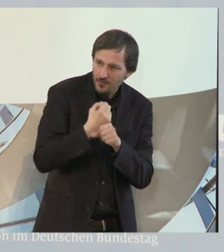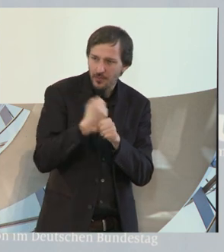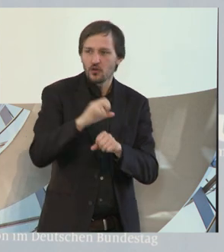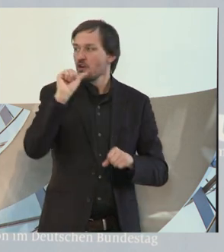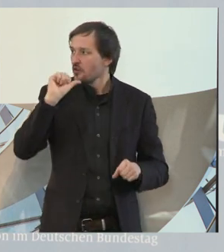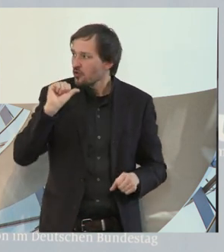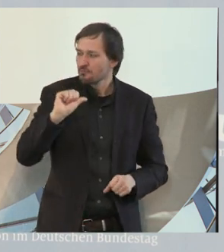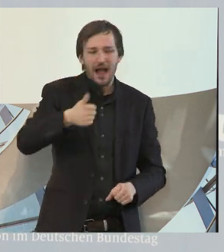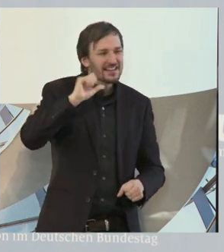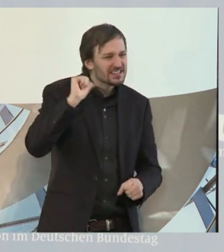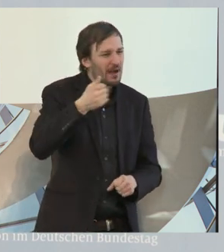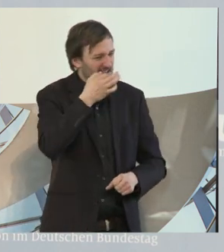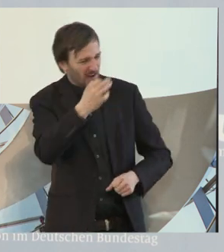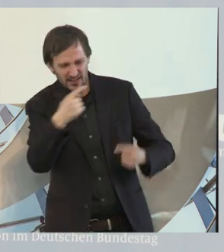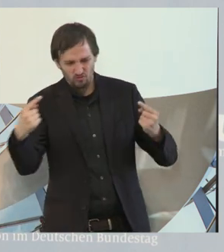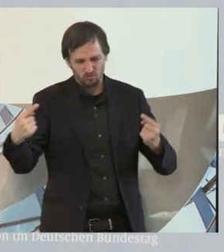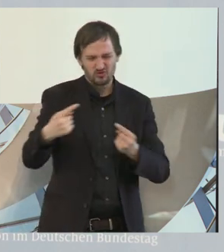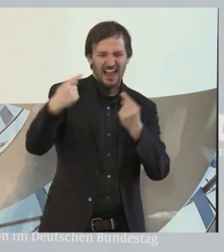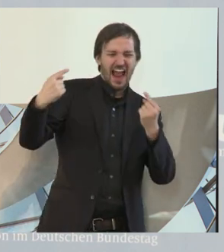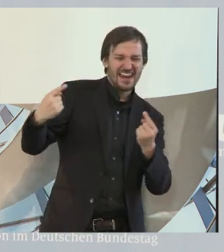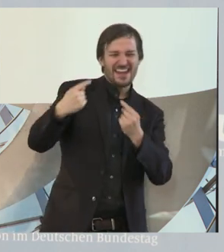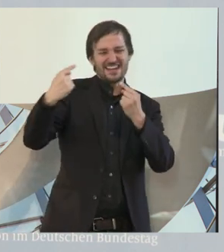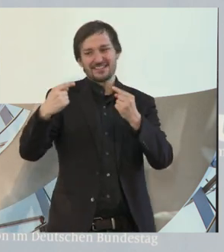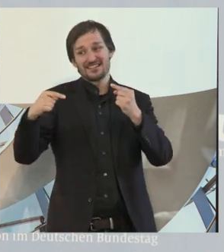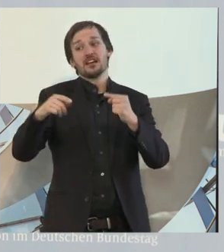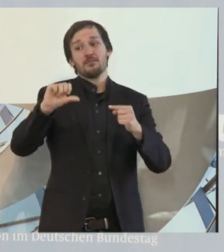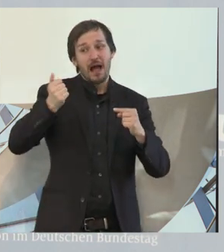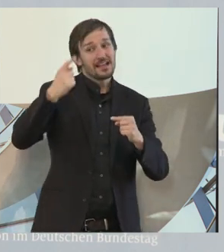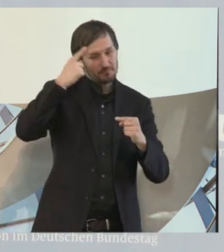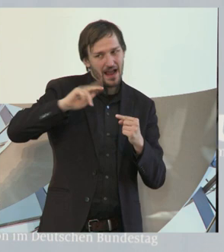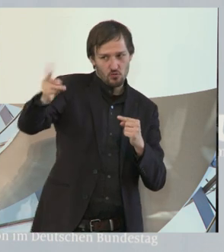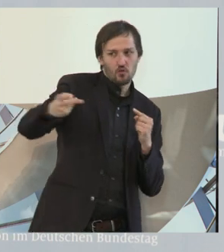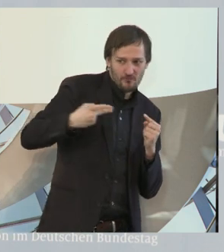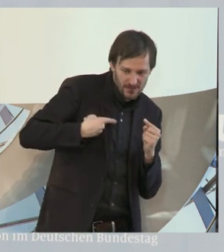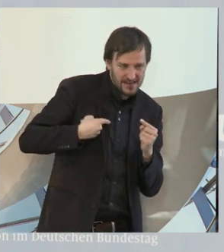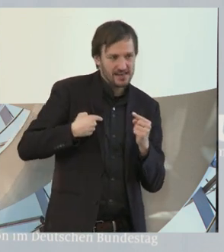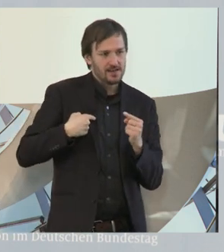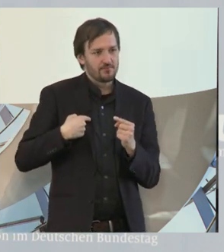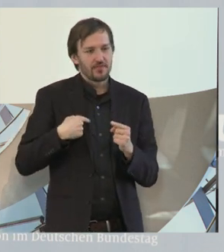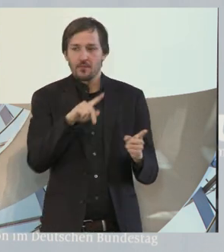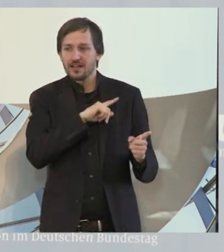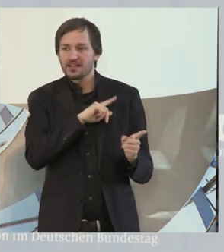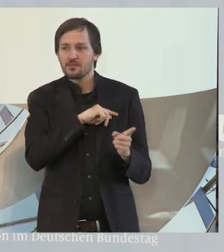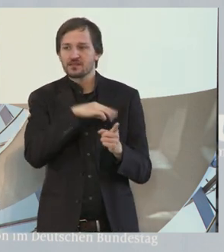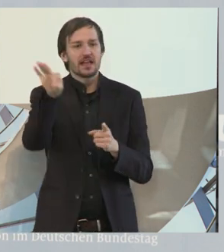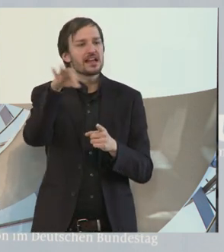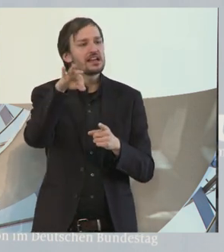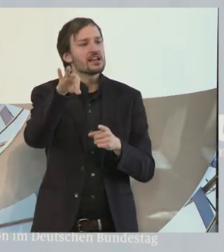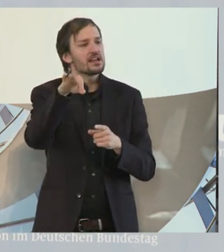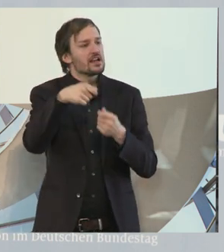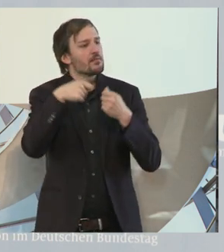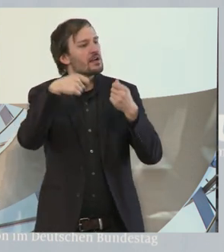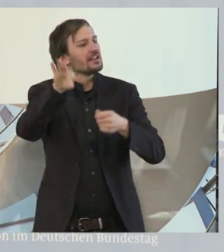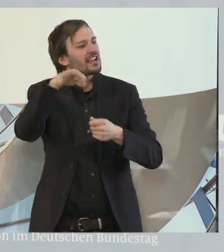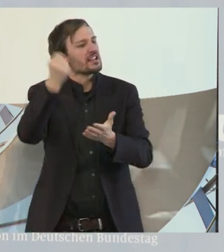streitigen Fragen die gemeinsame Überzeugungen, auch wenn ich es als Chef des Kanzleramtes nicht immer so